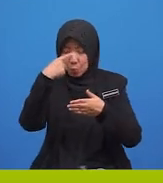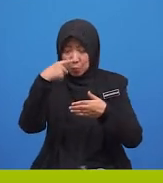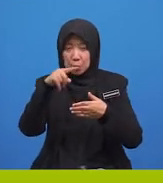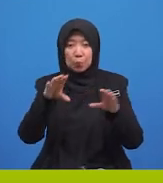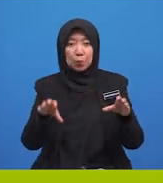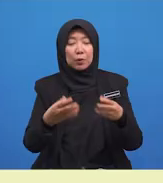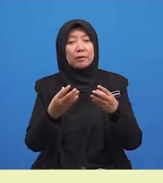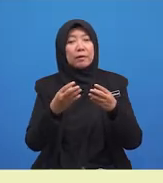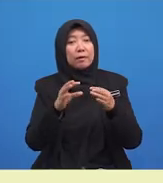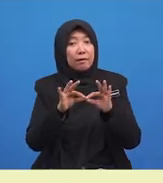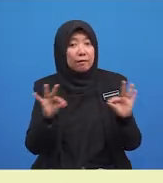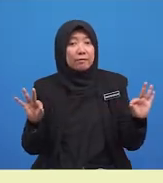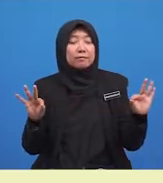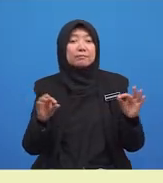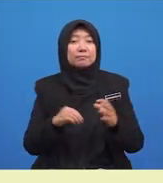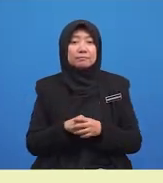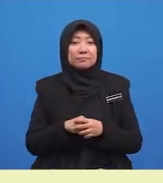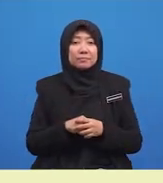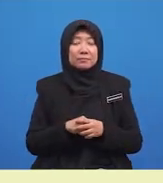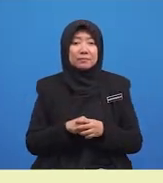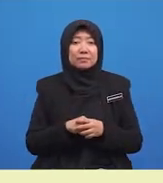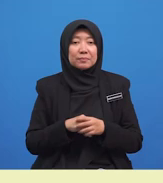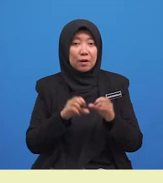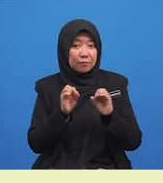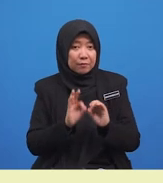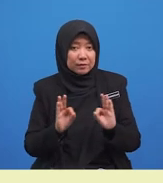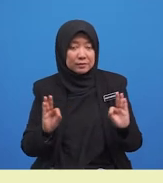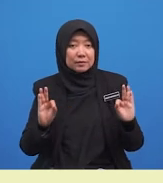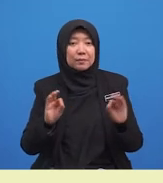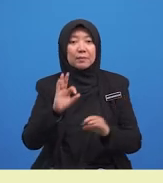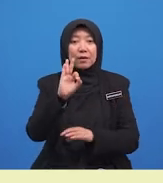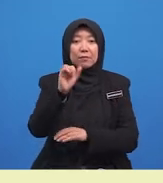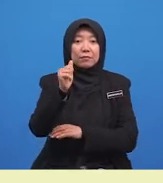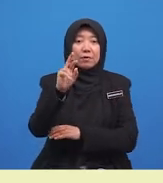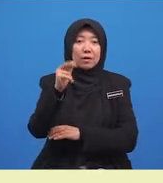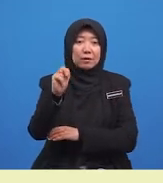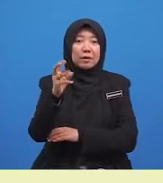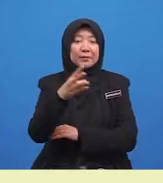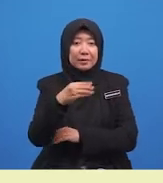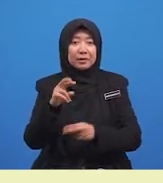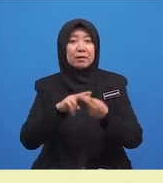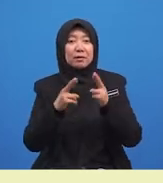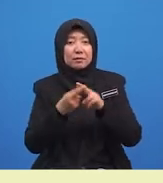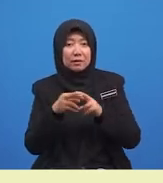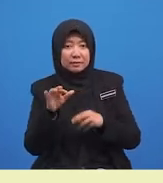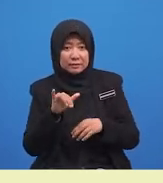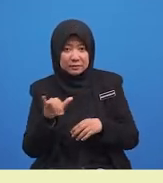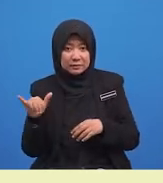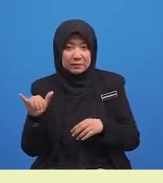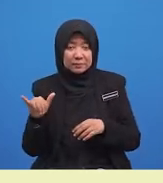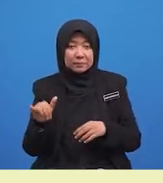ayat kamu. Frasa yang diberi ialah Farhana dan rakan-rakannya.